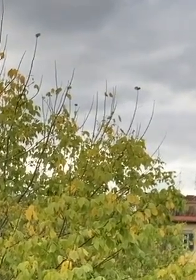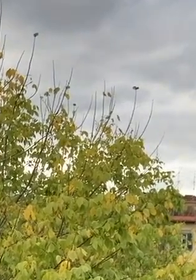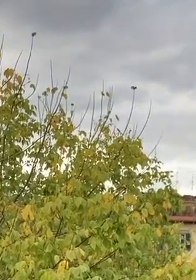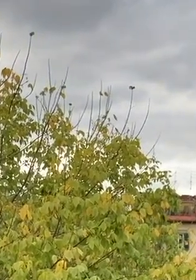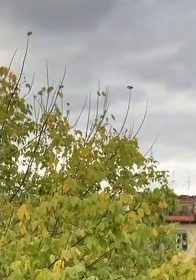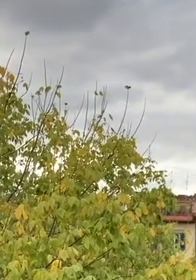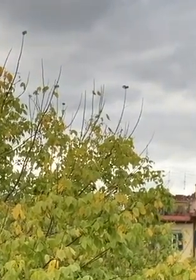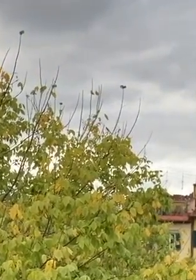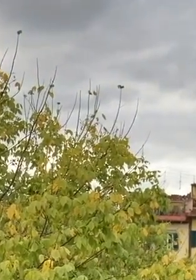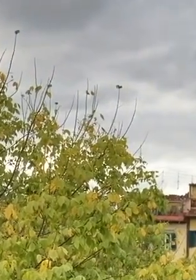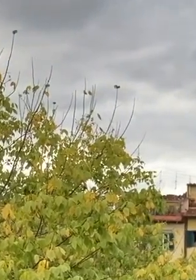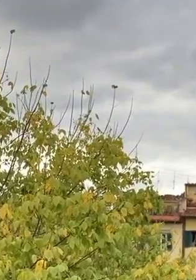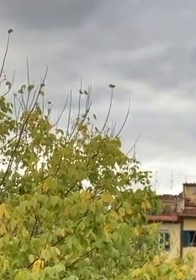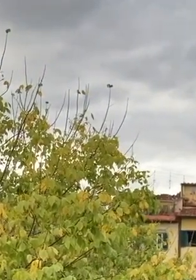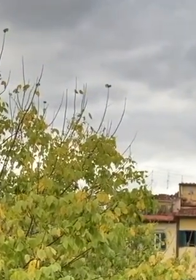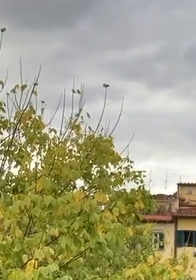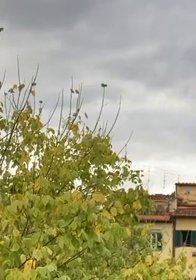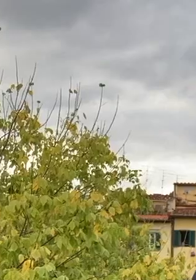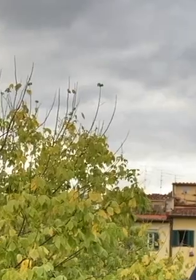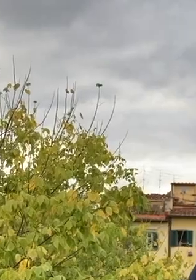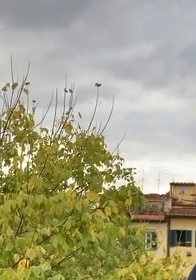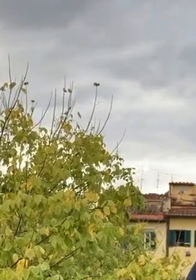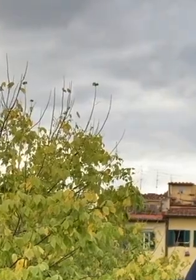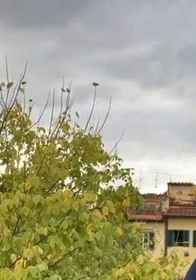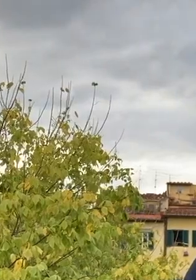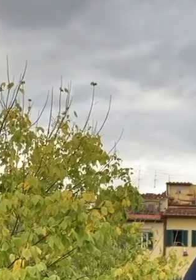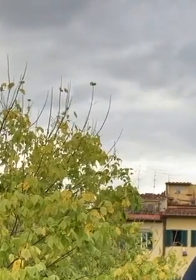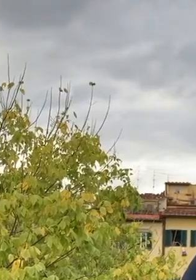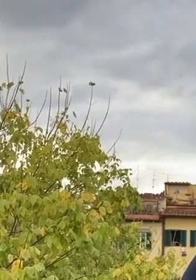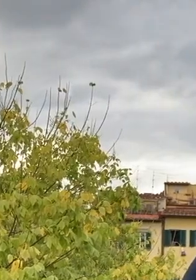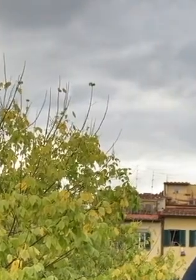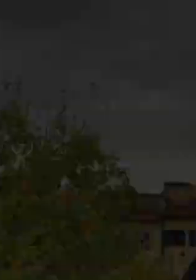che in modo chiaro e molto semplice potrà darti indicazioni. Grazie. Grazie.